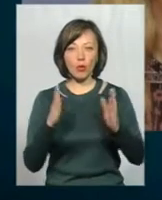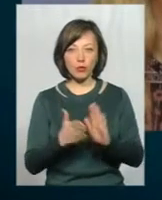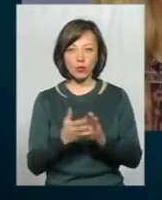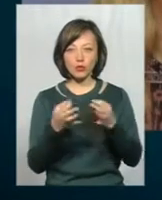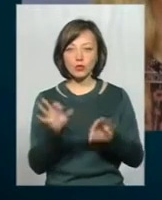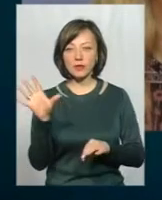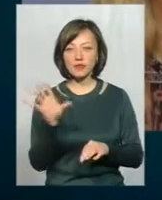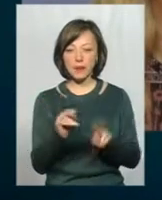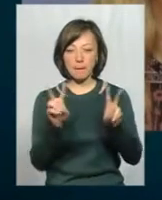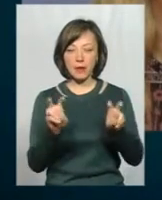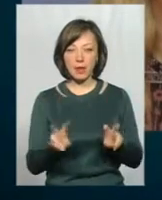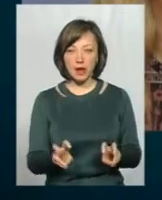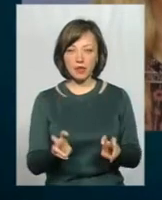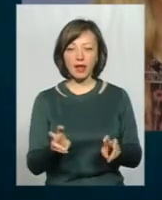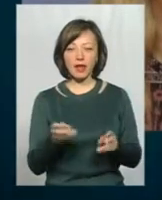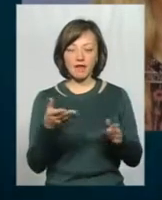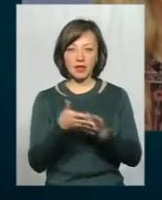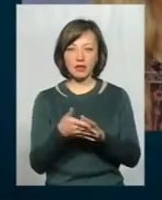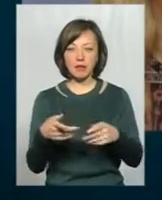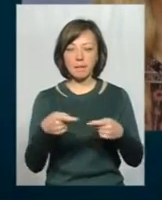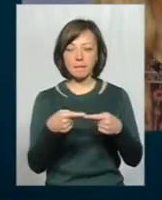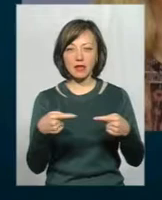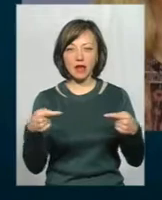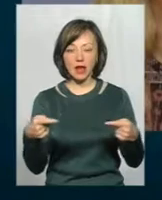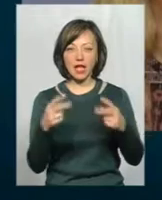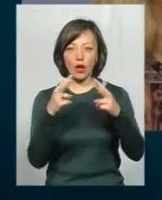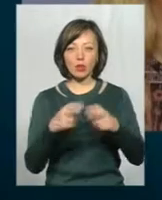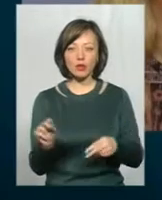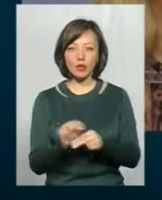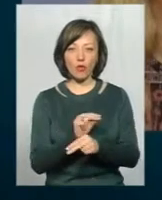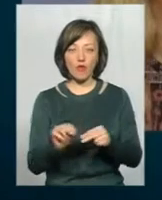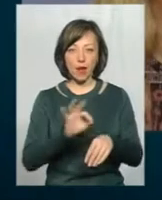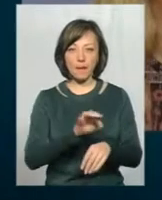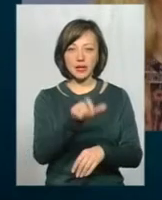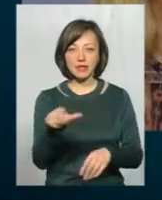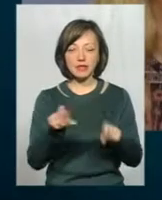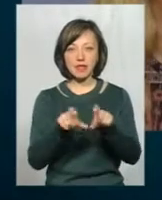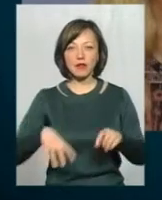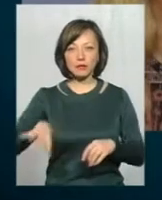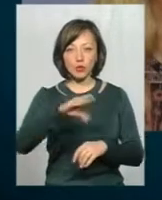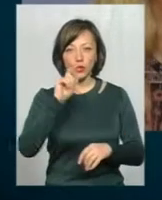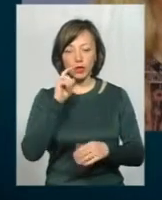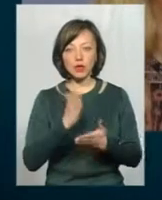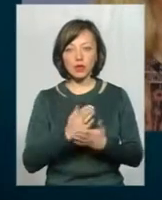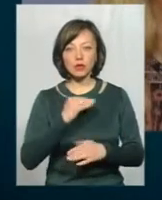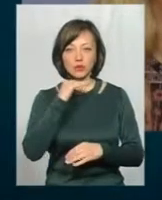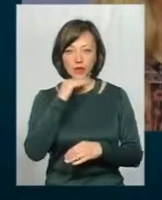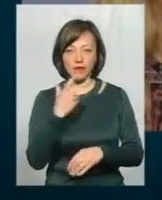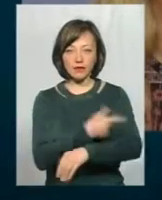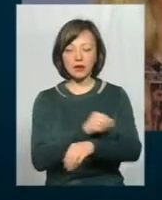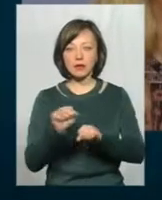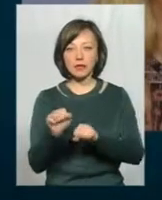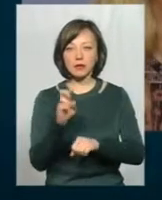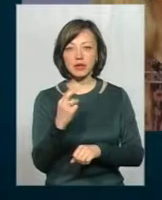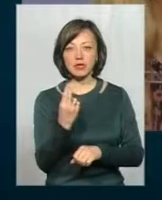доступні усі препарати та витратні матеріали для діагностики і лікування пацієнтів. У закладах по всій Україні є достатньо вакцини